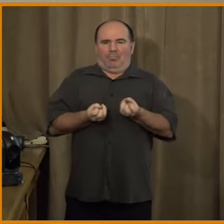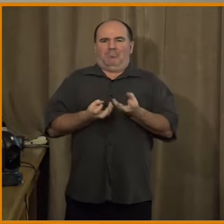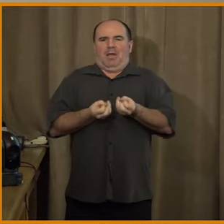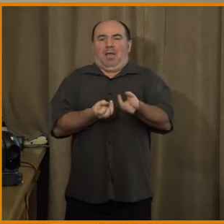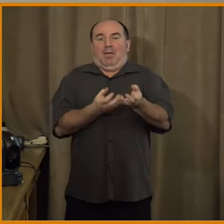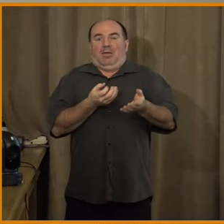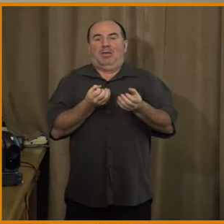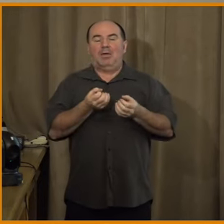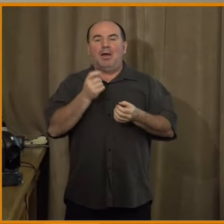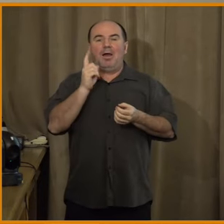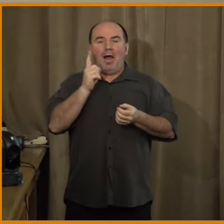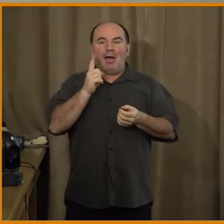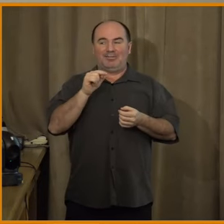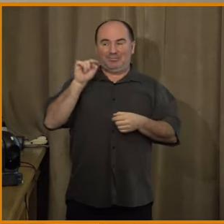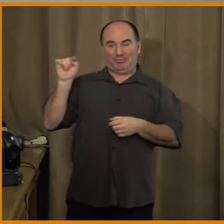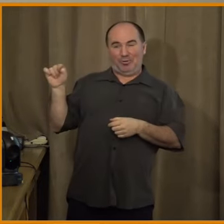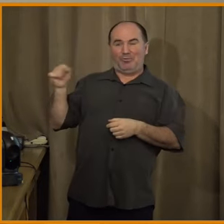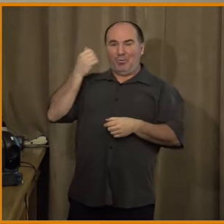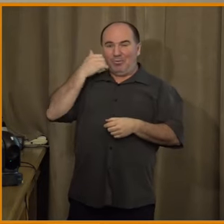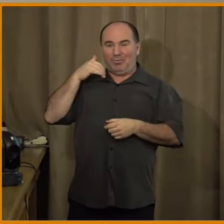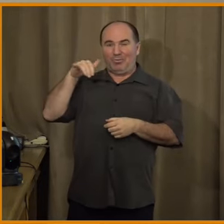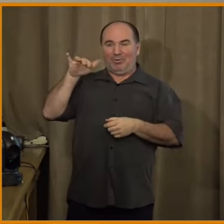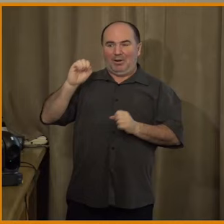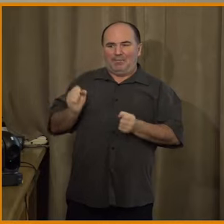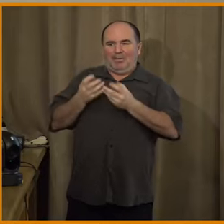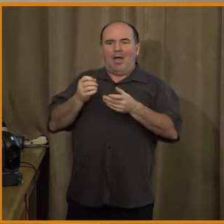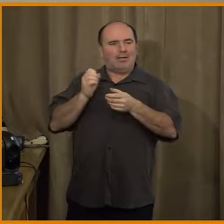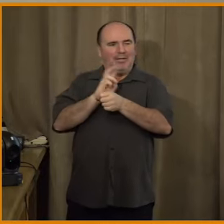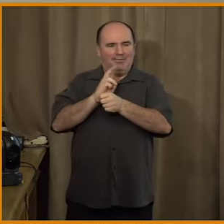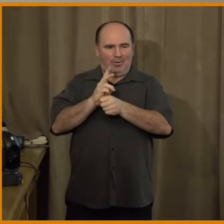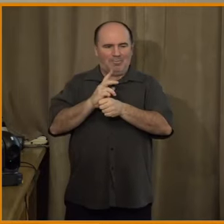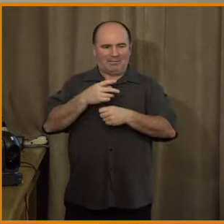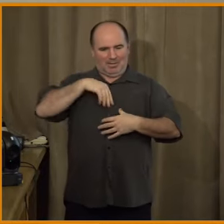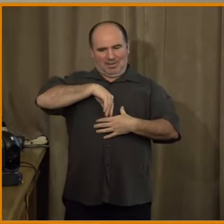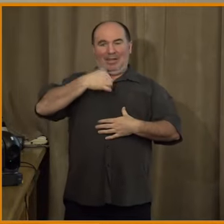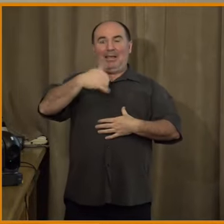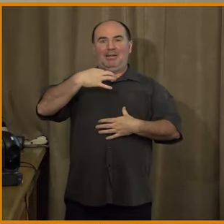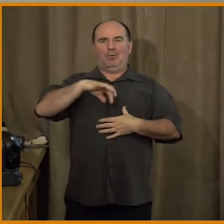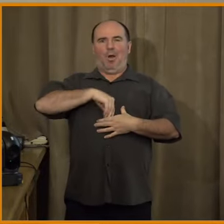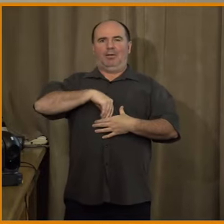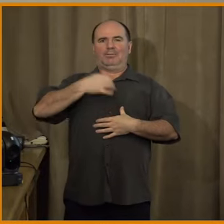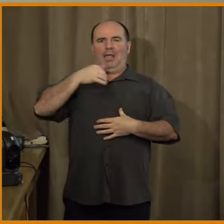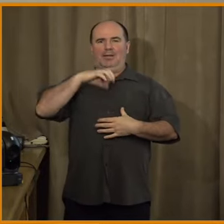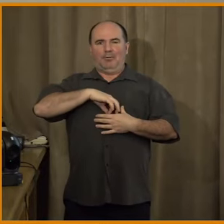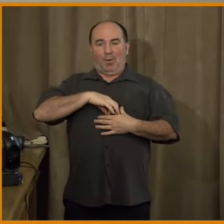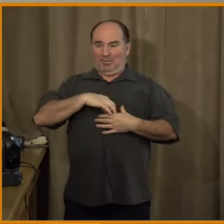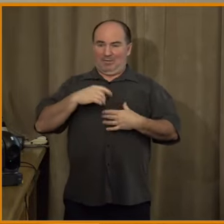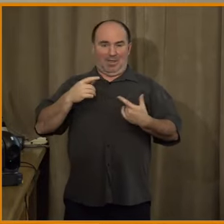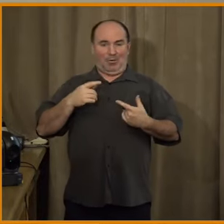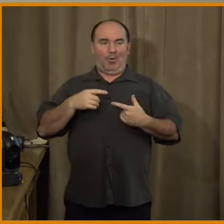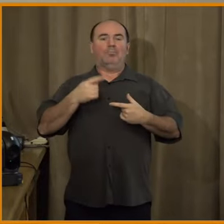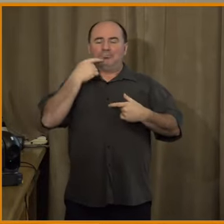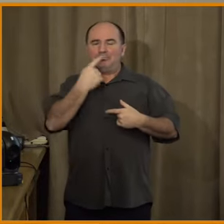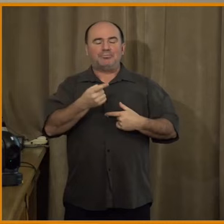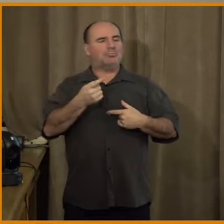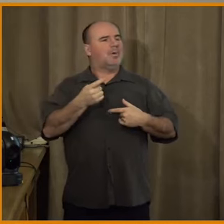takzvaní epistemičtí individualisté. Jejich heslem je nebuďte ovce, nevěřte všemu, co se píše, dělejte si